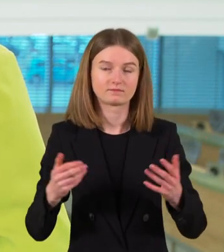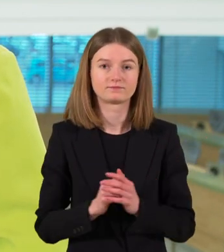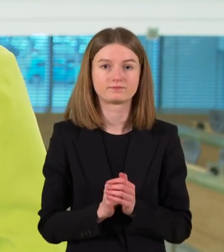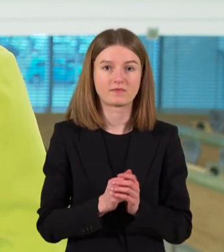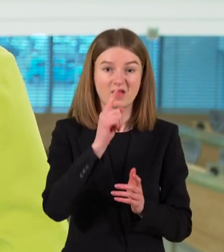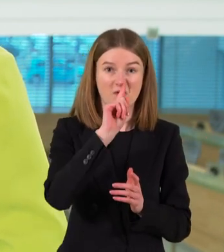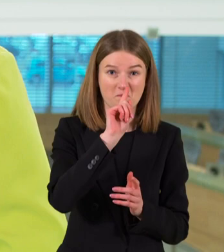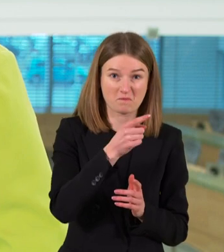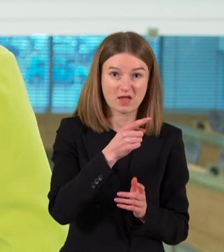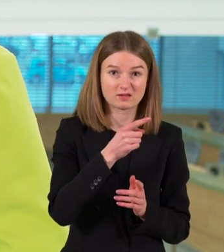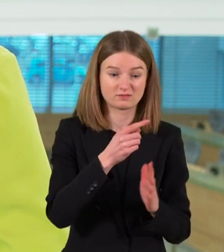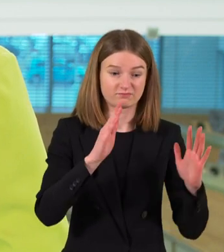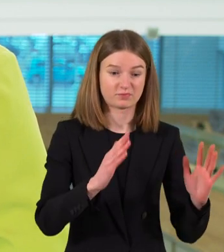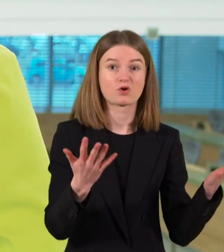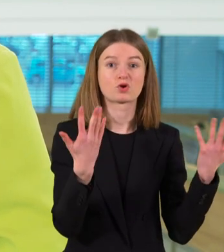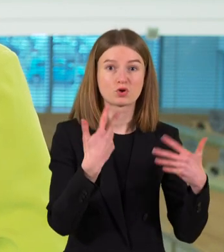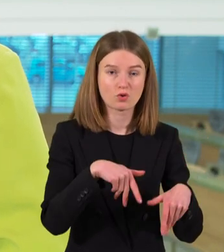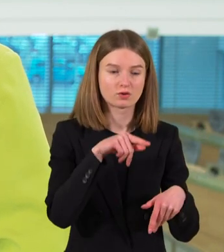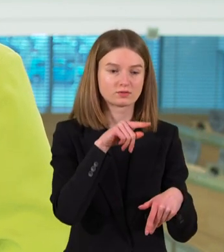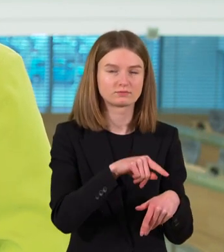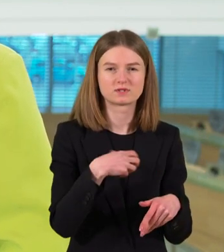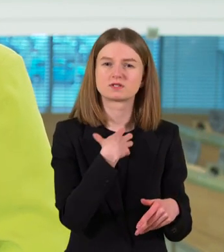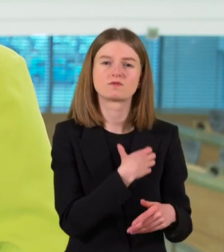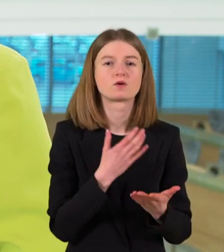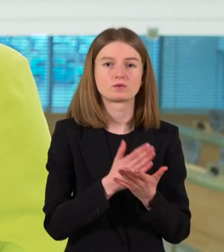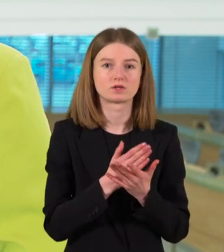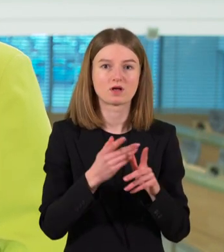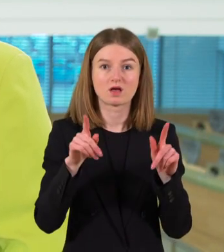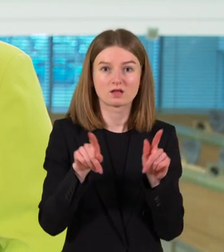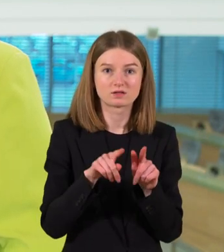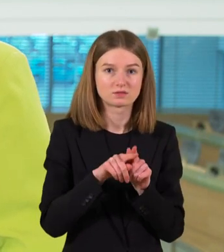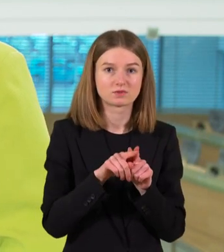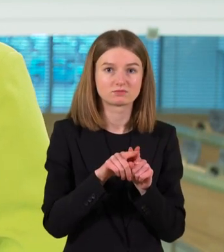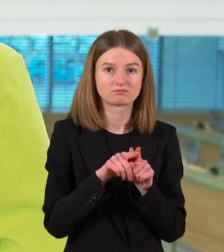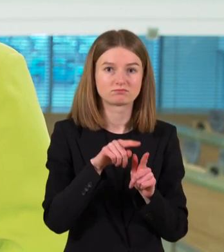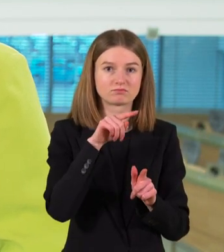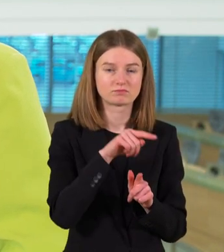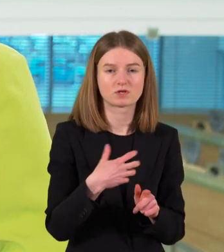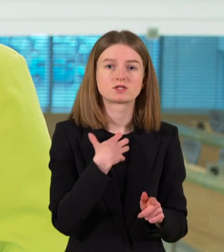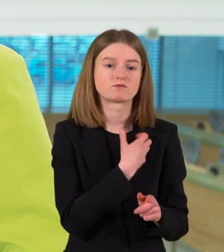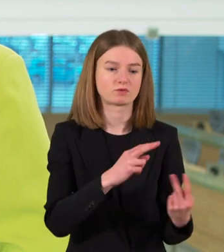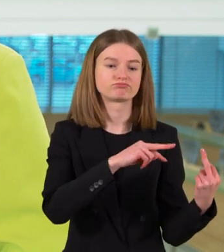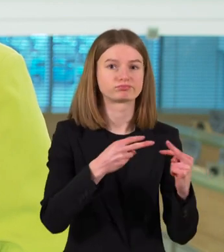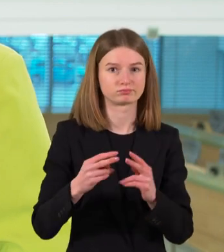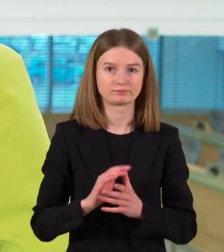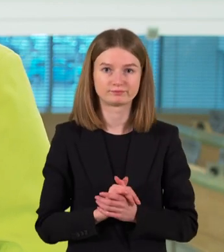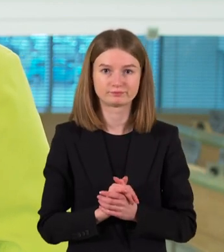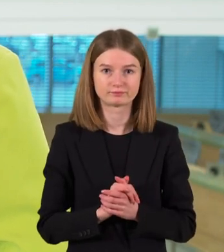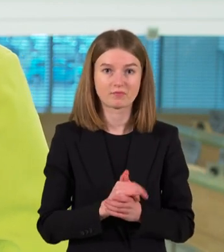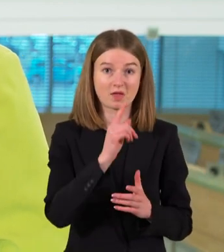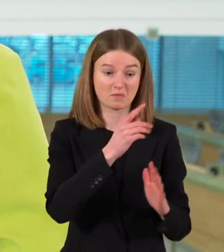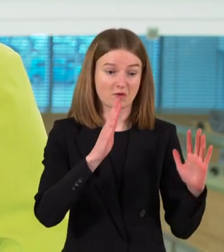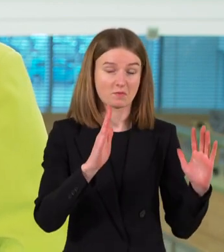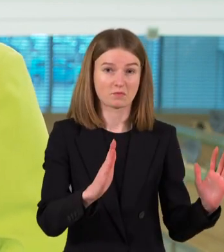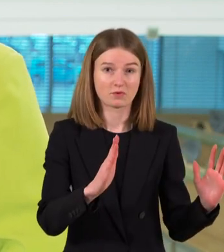inicijatoriai ir dalyviai, ne tik simbolinis laiko tarpsnis, bet ir pakankamas periodas reikšmingiems pokyčiams. Per metus